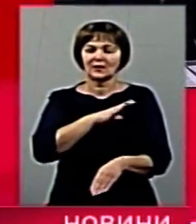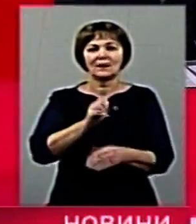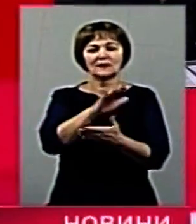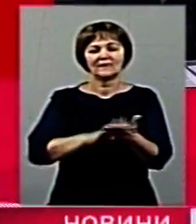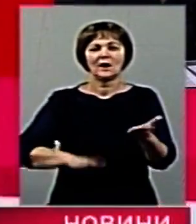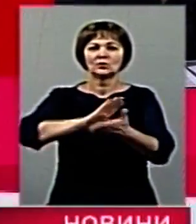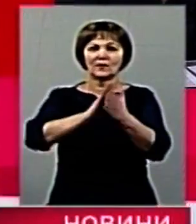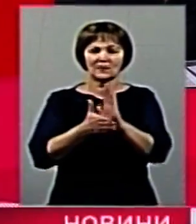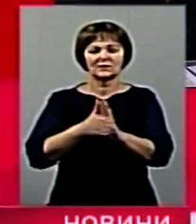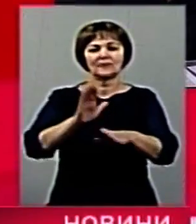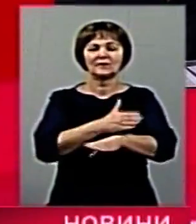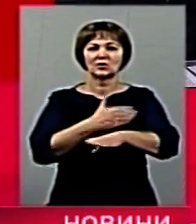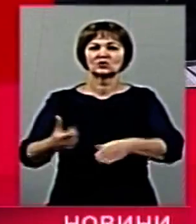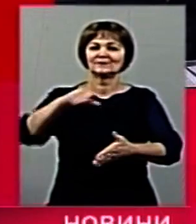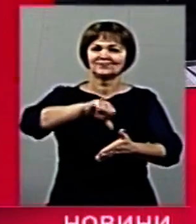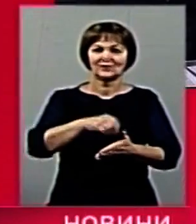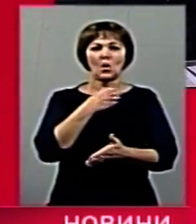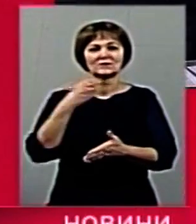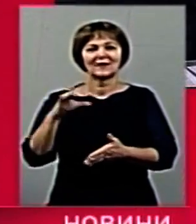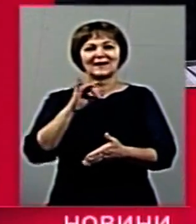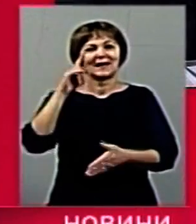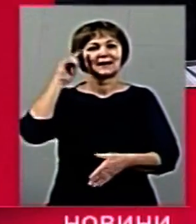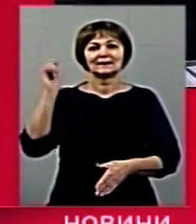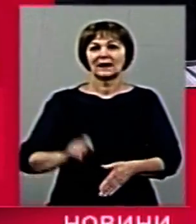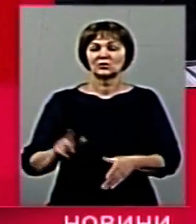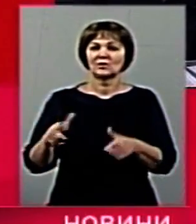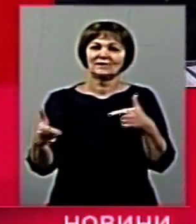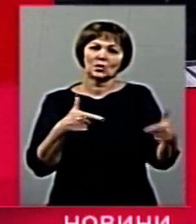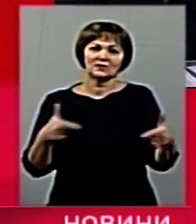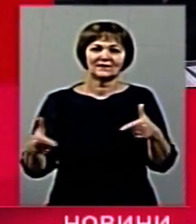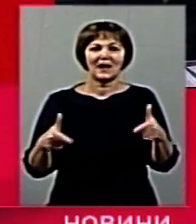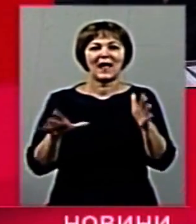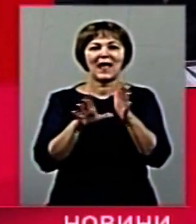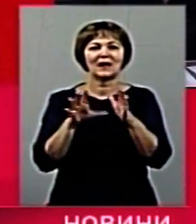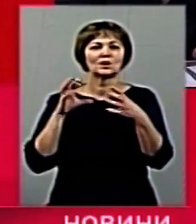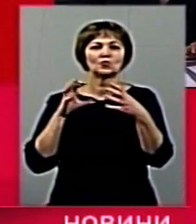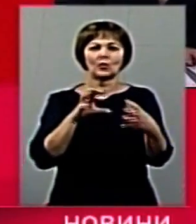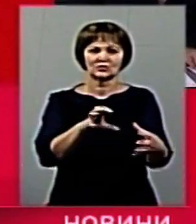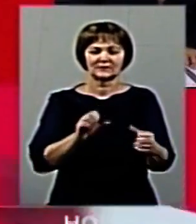домовленості між представниками міської влади Житомира та китайської компанії, що виготовляє електробуси.